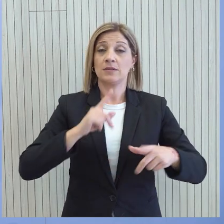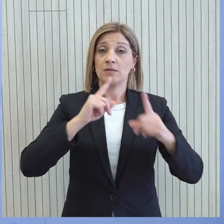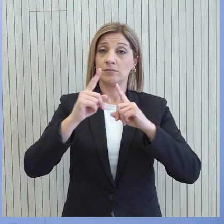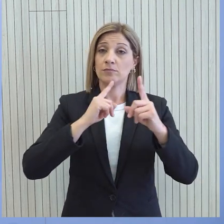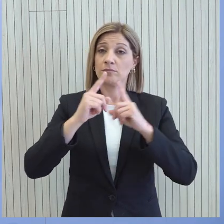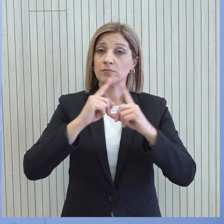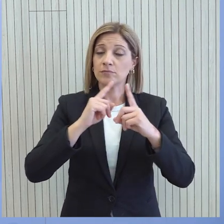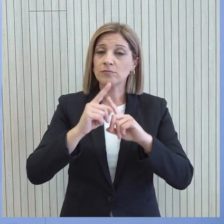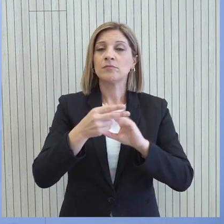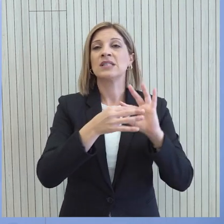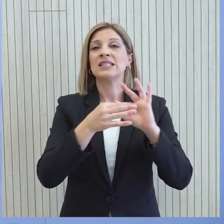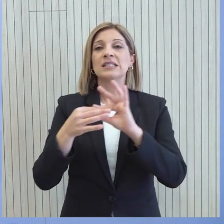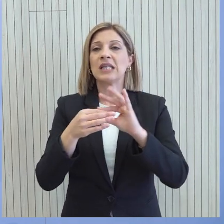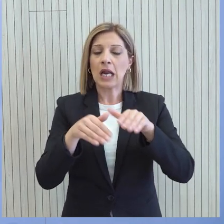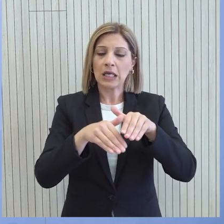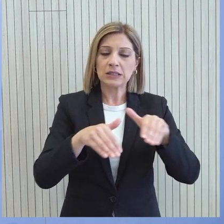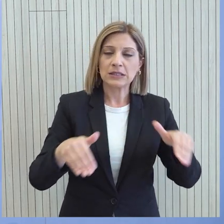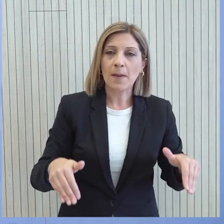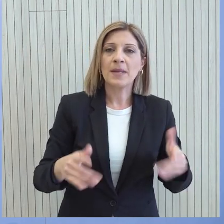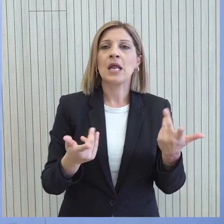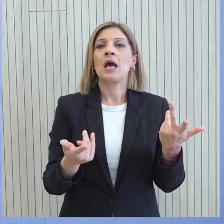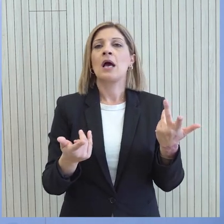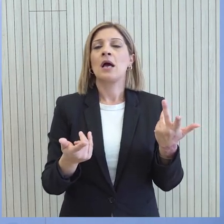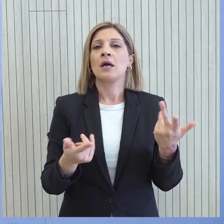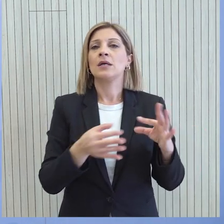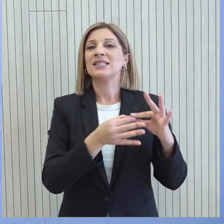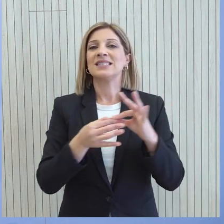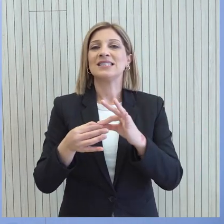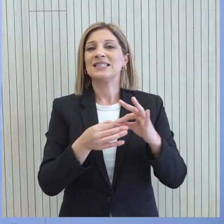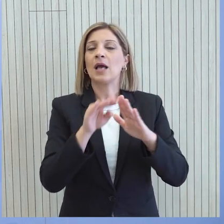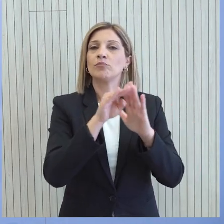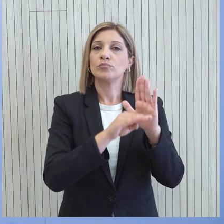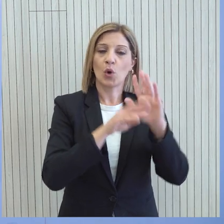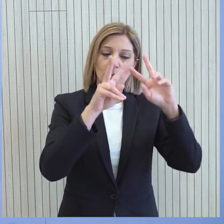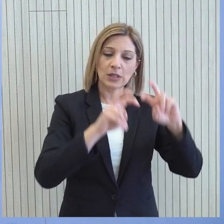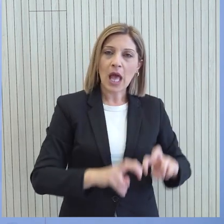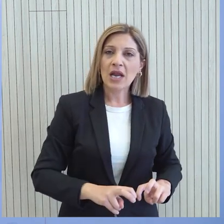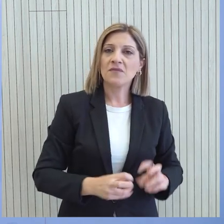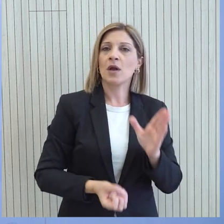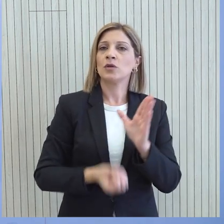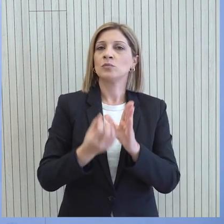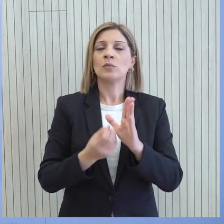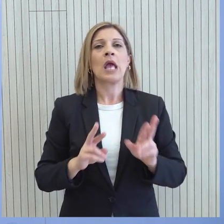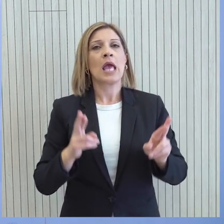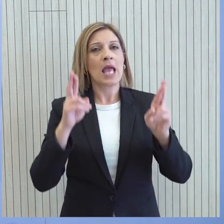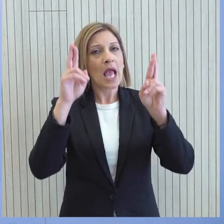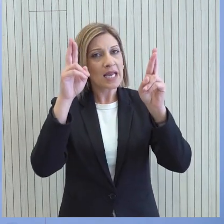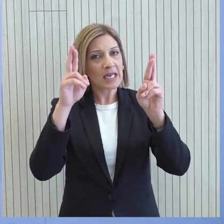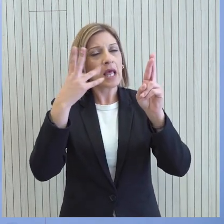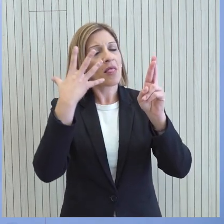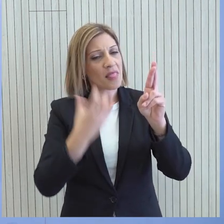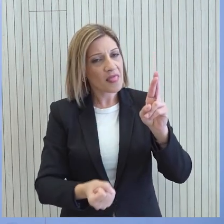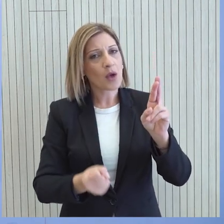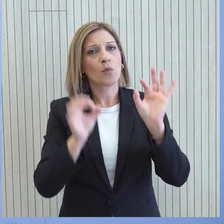αποτομής, είτε αυτή αφορά η συνεργασία στην άμυνα είτε αυτή αφορά τη συνεργασία σε προγράμματα έρευνας και καινοτομίας ή στην ενέργεια, θα υπάρξουν